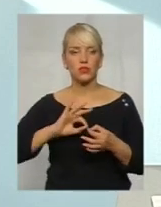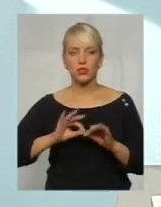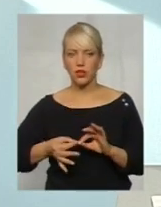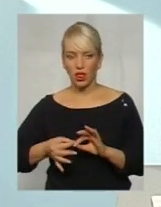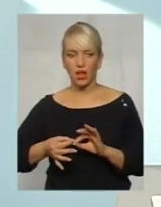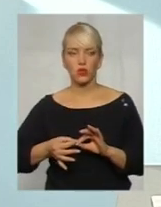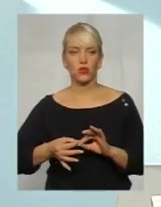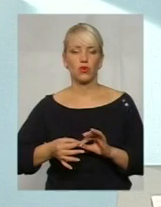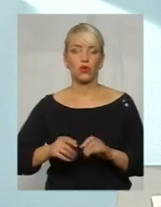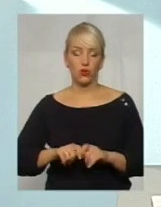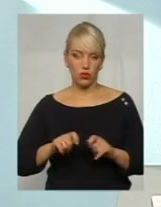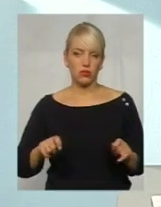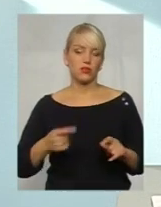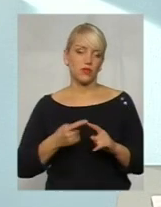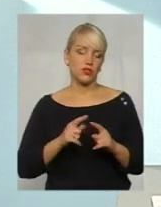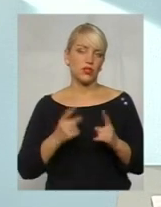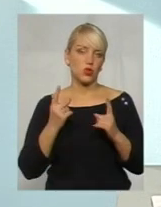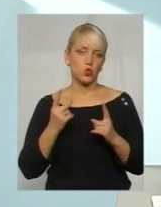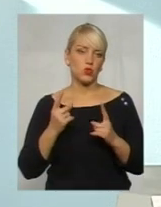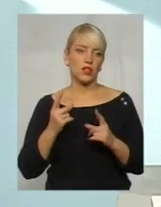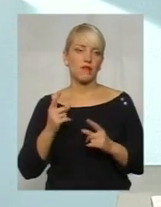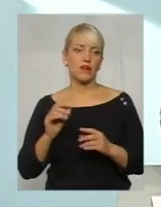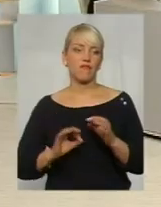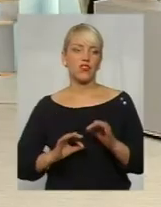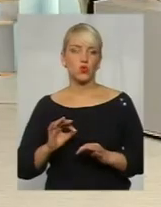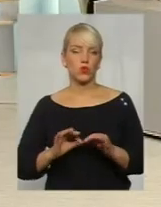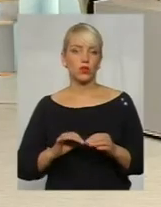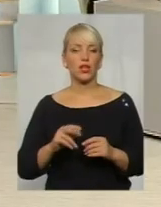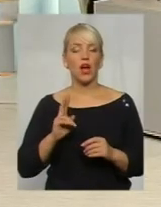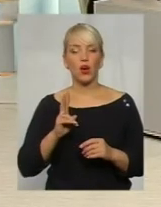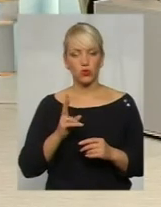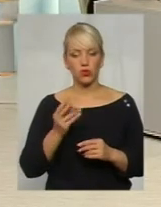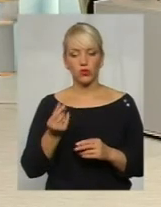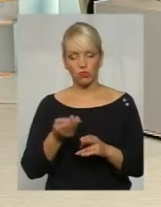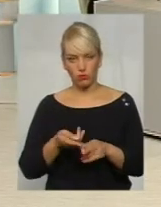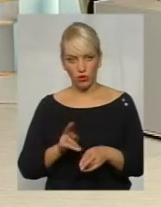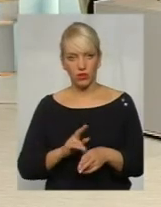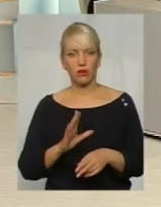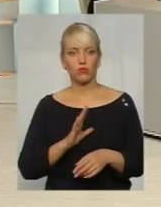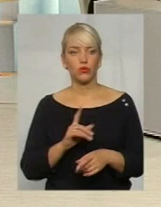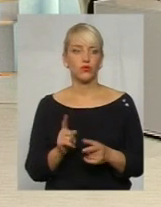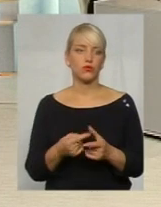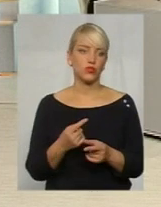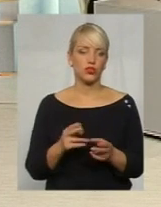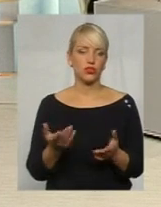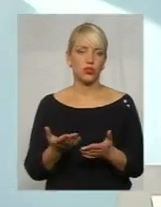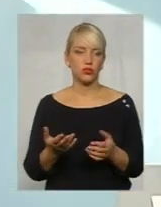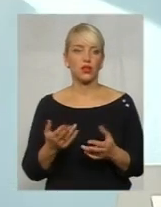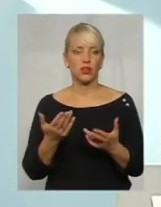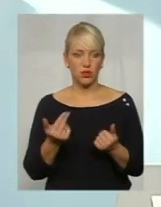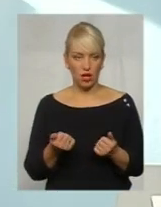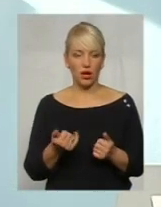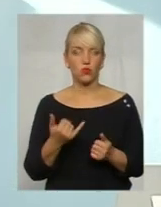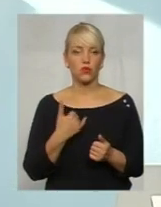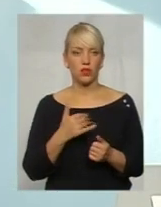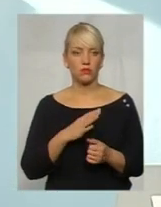розкривати, то це суттєвий відсоток. Хоть хтось повертав кошти чи майно якимось чином? Так, в нас